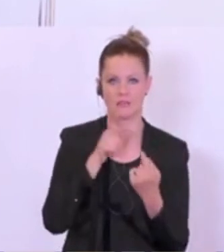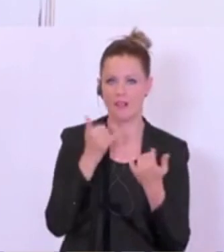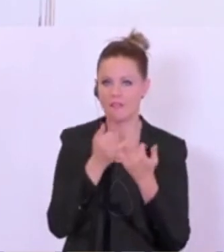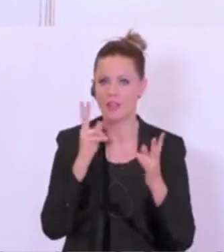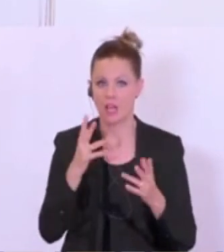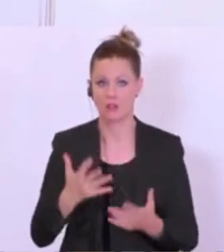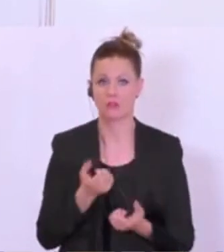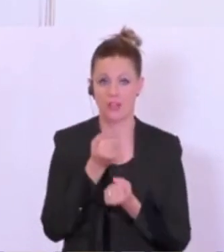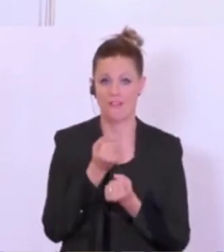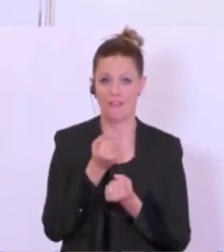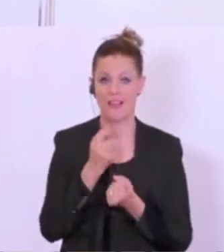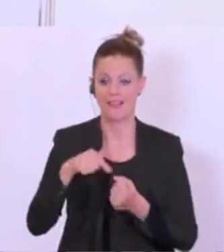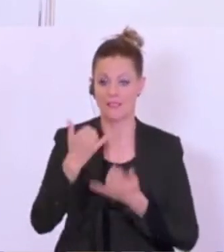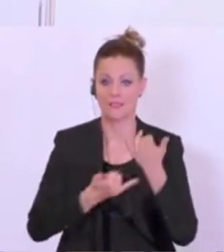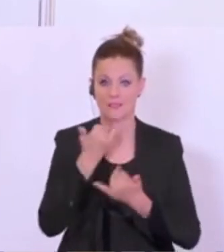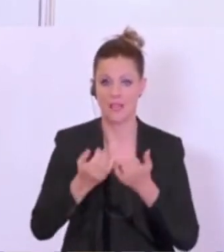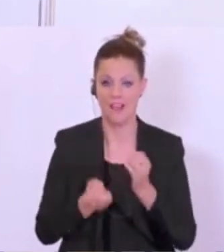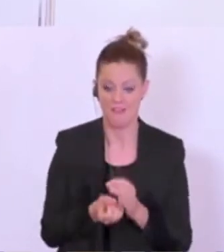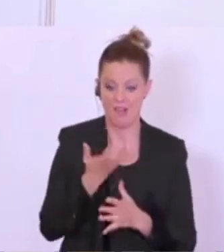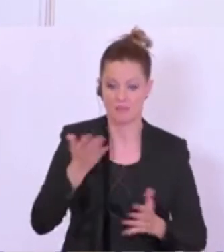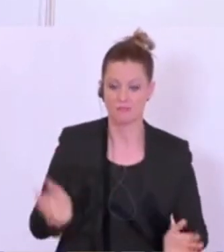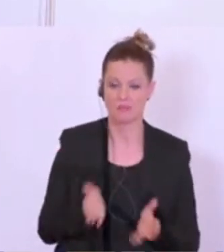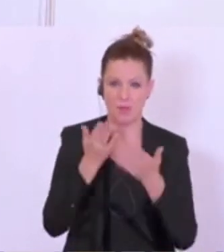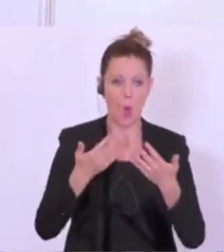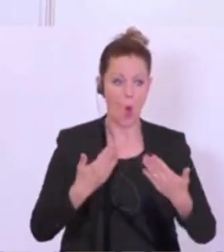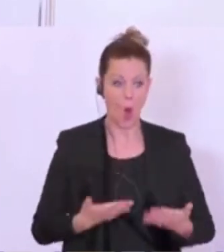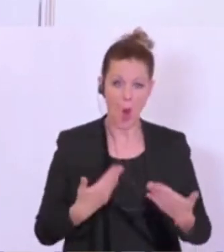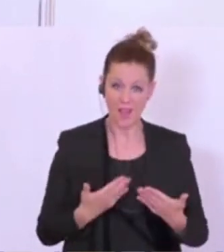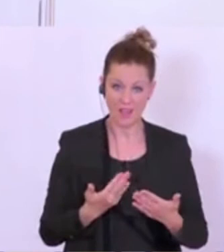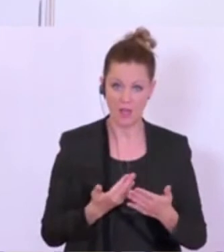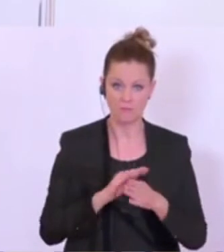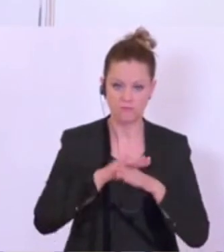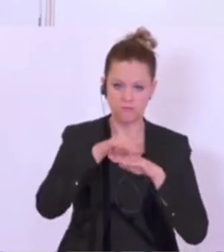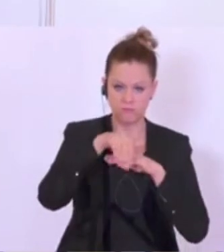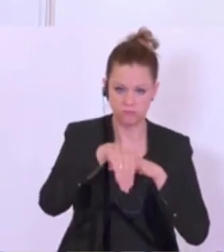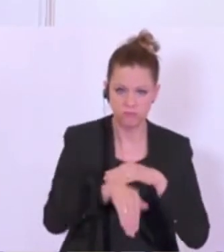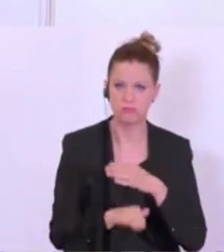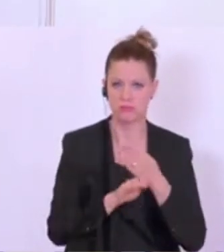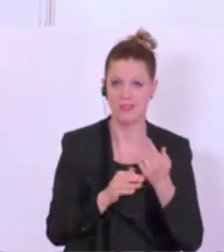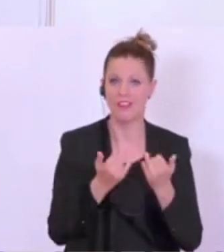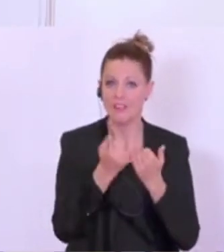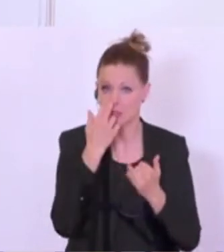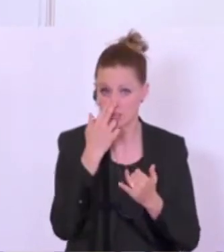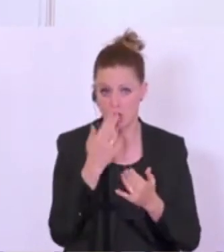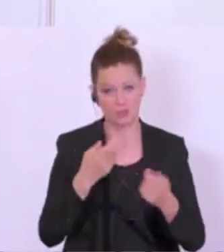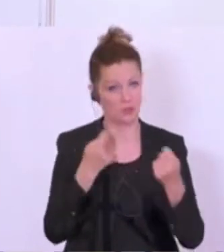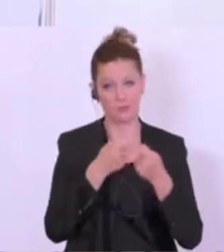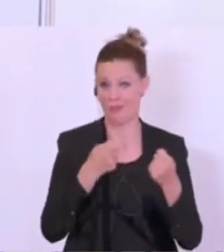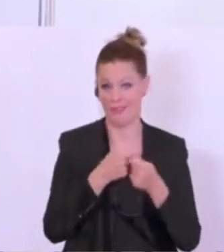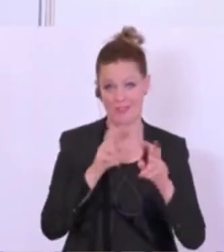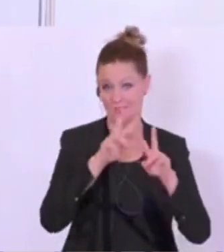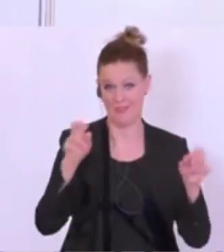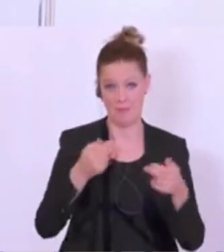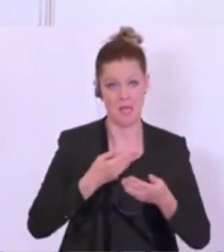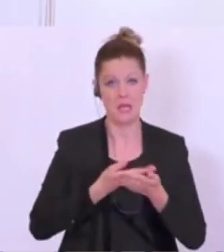nächstes Jahr Wachstum zu generieren? Wie tief die Delle dieses Jahr ist, ist eine spannende Frage, die kann niemand im Moment